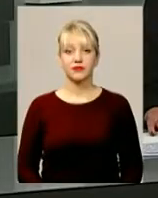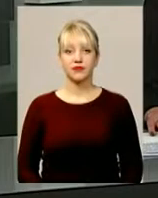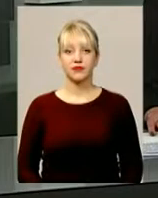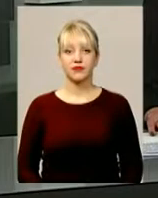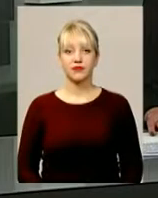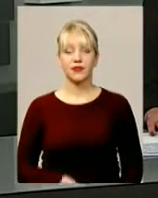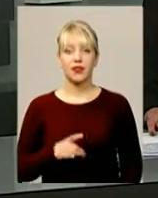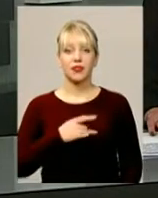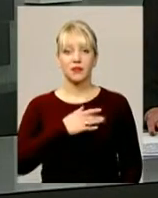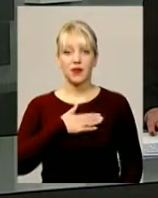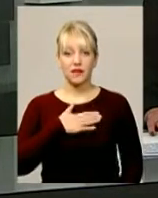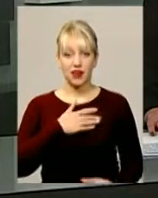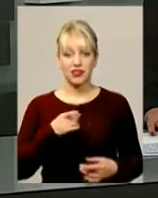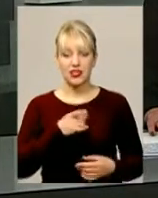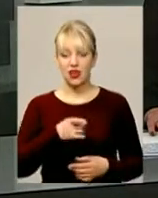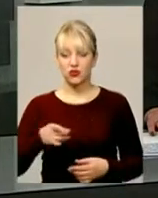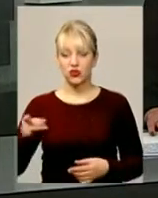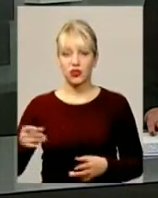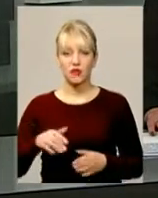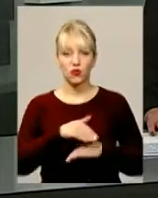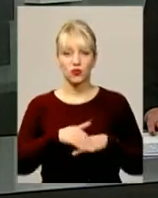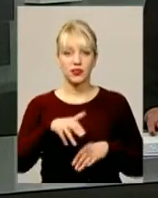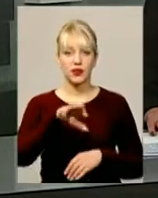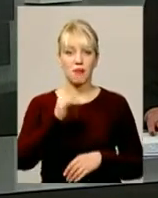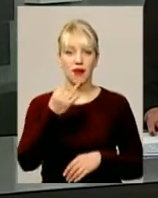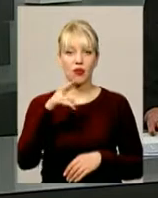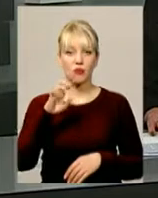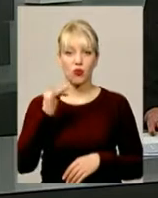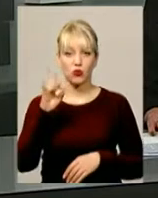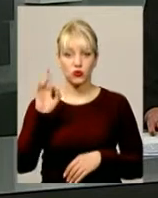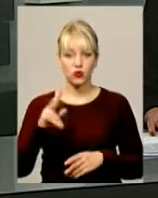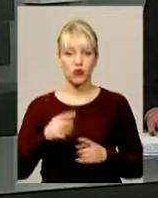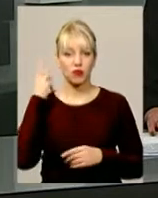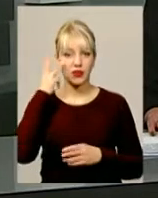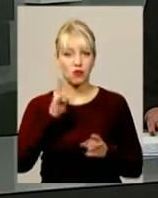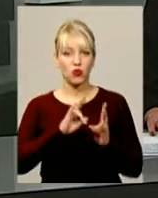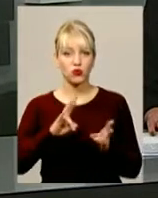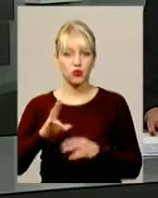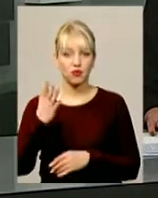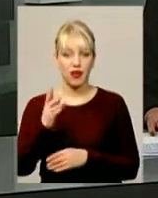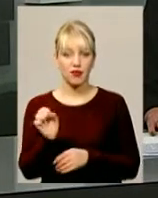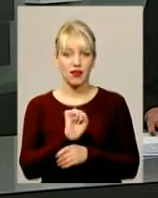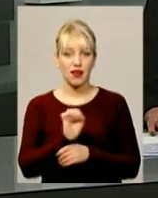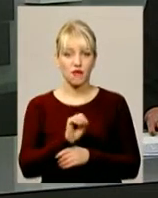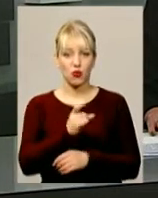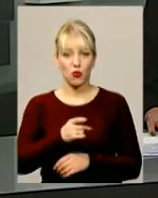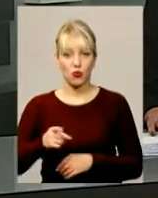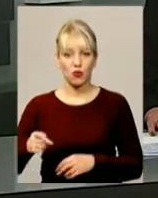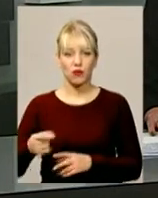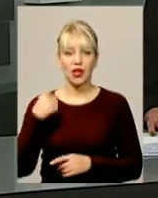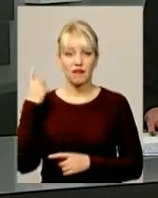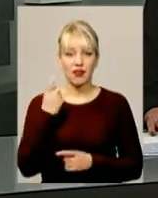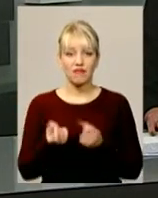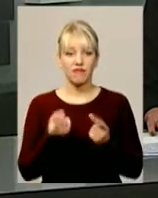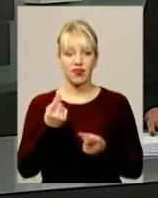На приватній автостоянці на вулиці Майборського у Хмельницькому пошкодили 5 автомобілів. Вранці власники транспортних засобів